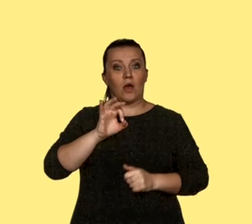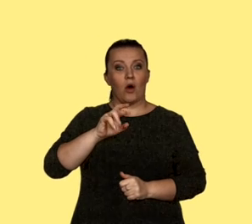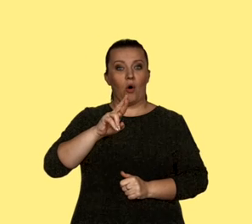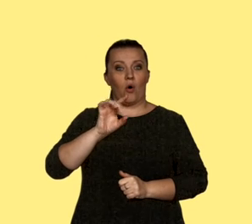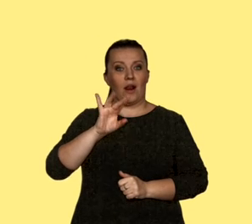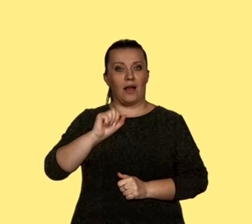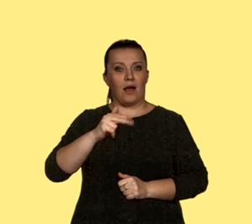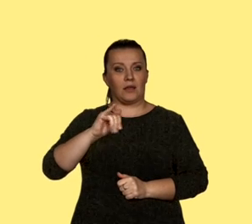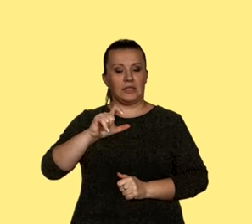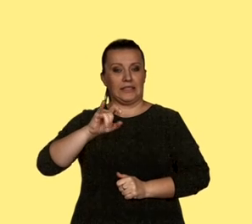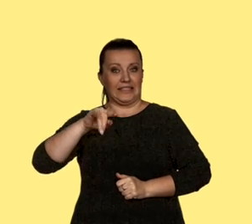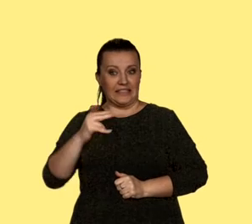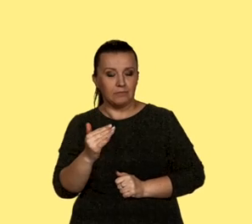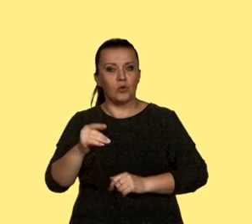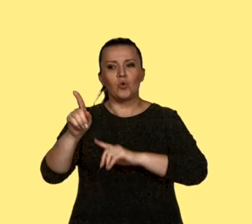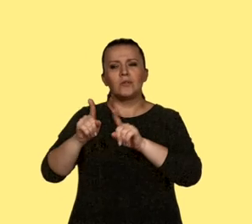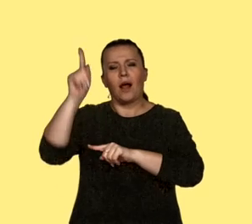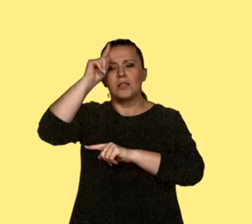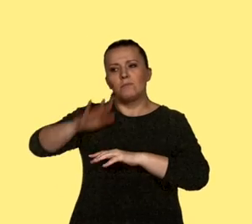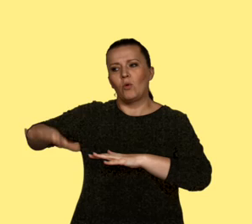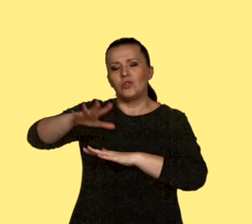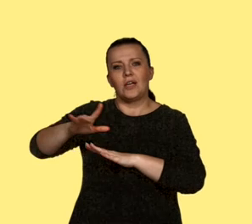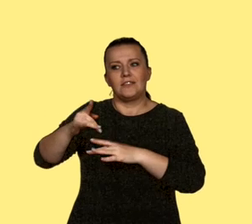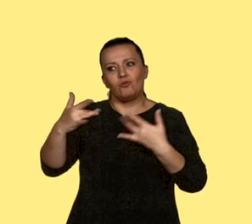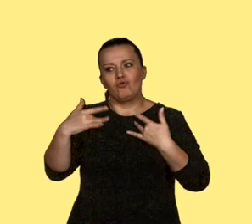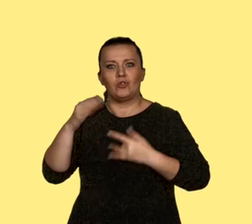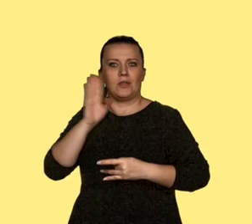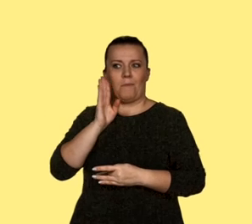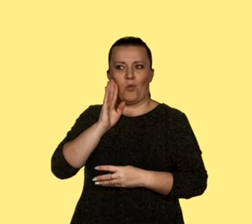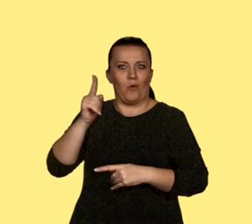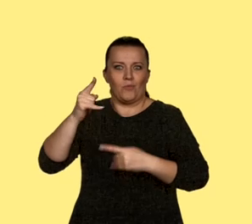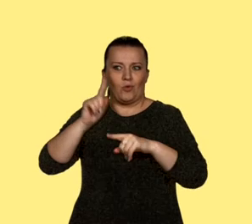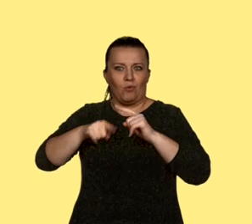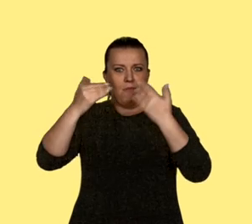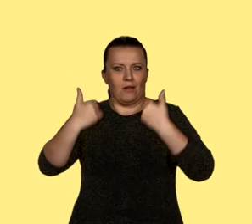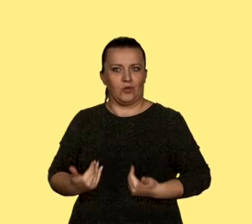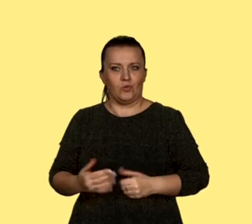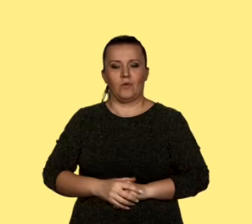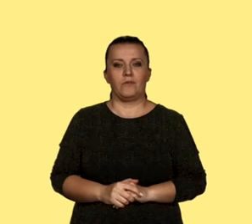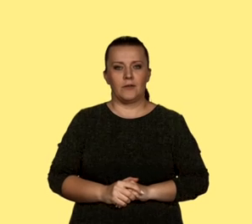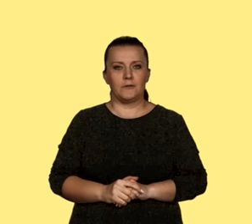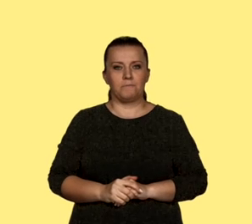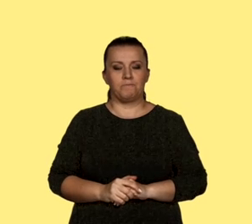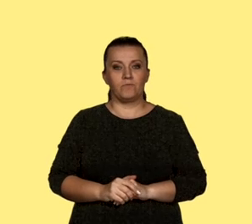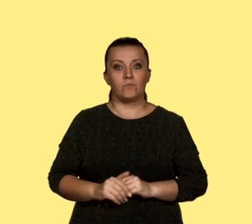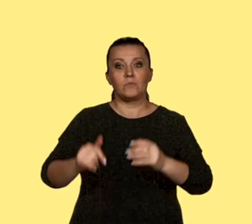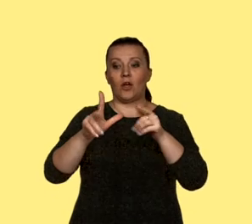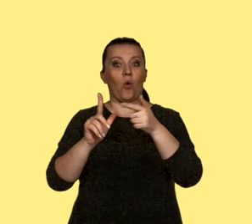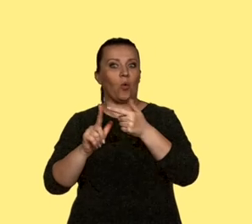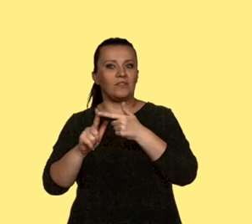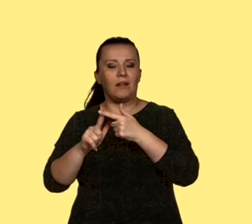organizm, który też odnajdujemy ten obraz w lalce. Ostatni kontekst to Twój kontekst osobisty, kontekst